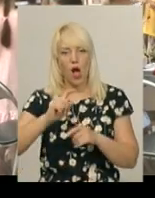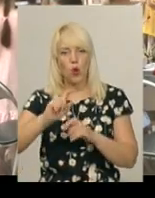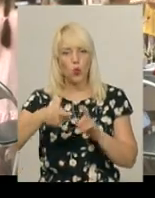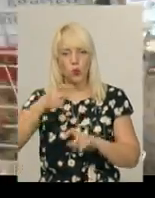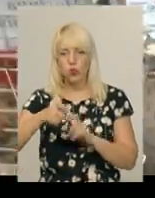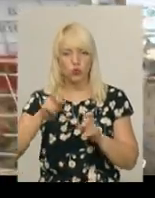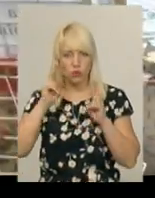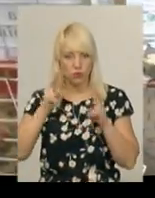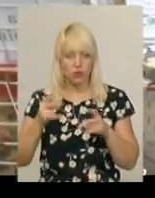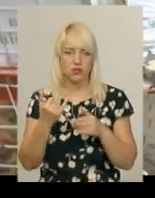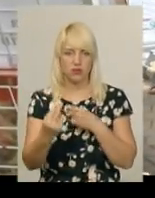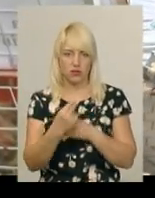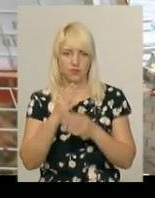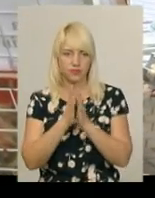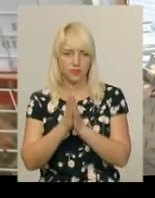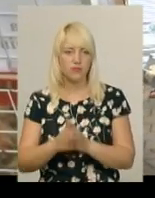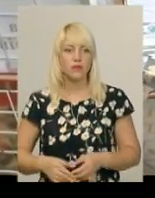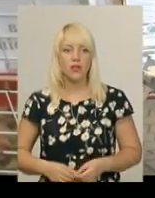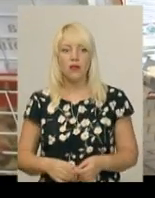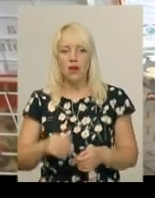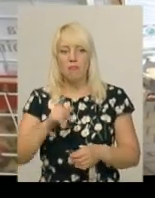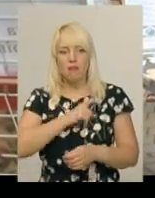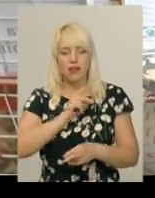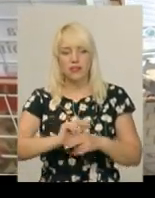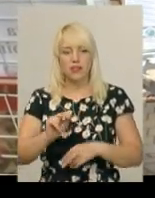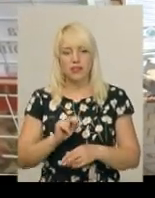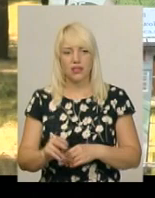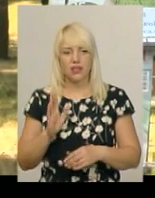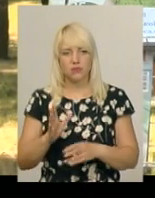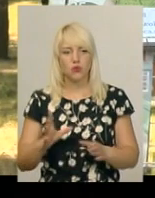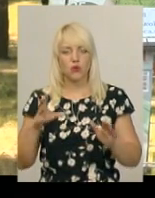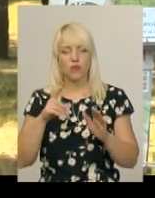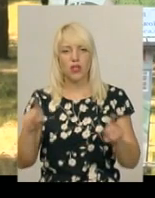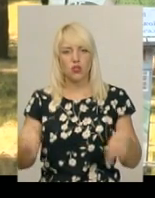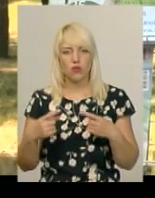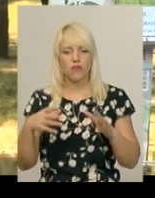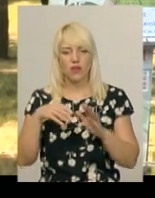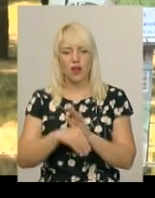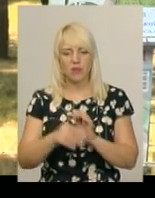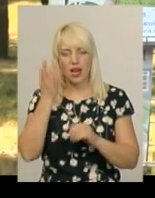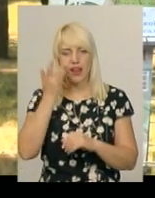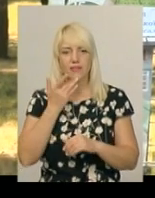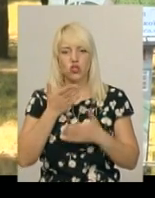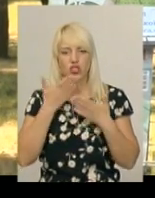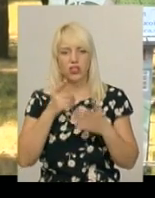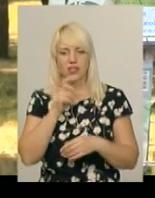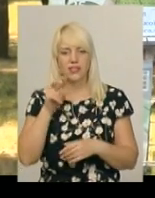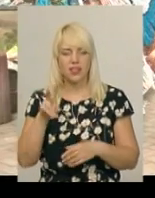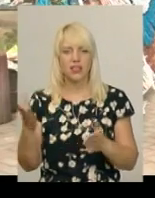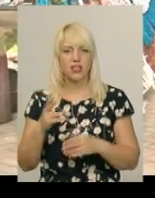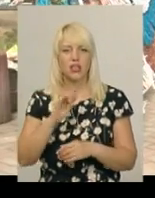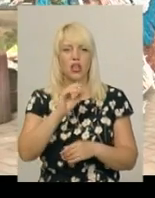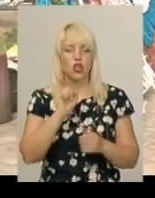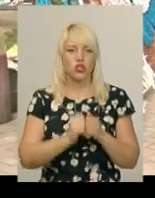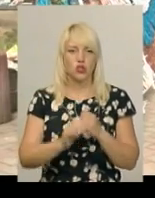я думаю, навчати. Майстр-клас і зв'язання обласна наукова бібліотека властувала у рамках літнього читального залу, який ще вівторка, ще четверга діє